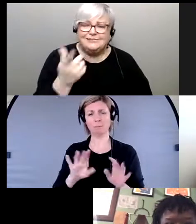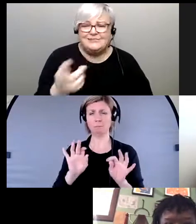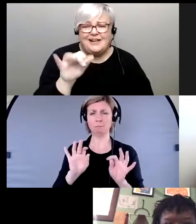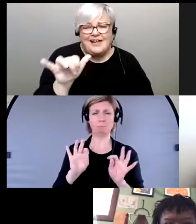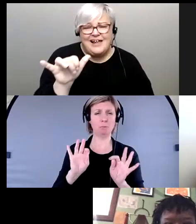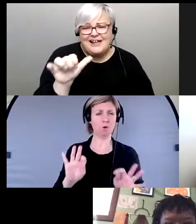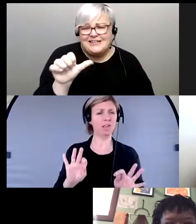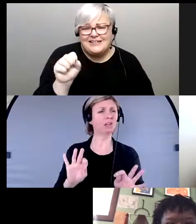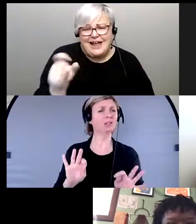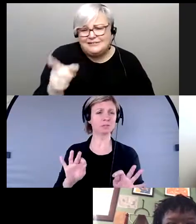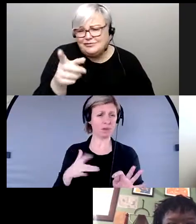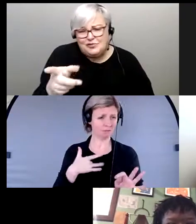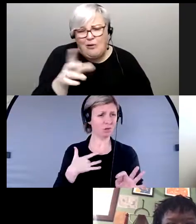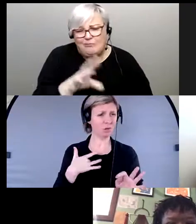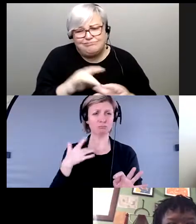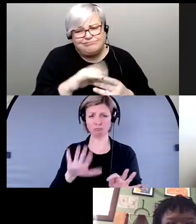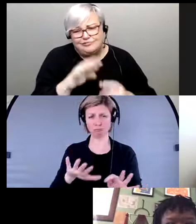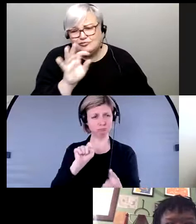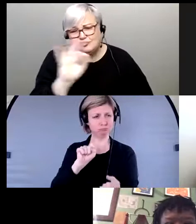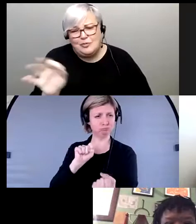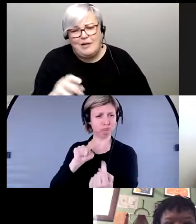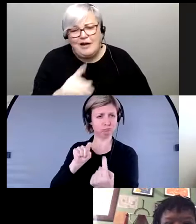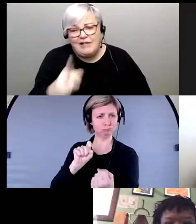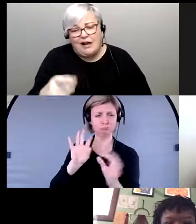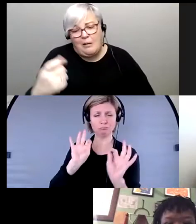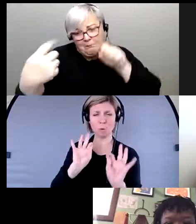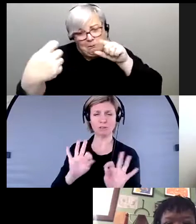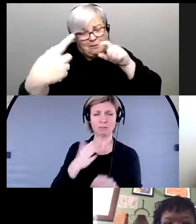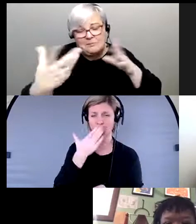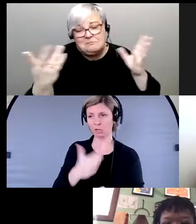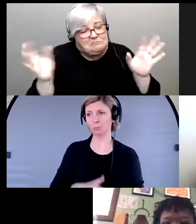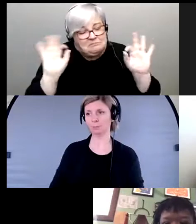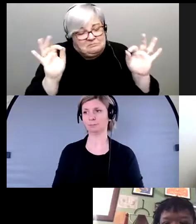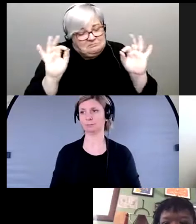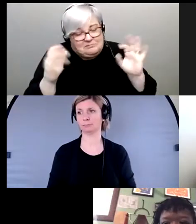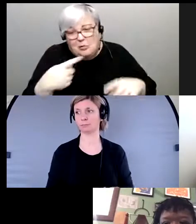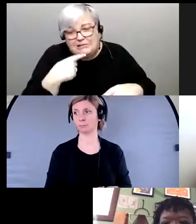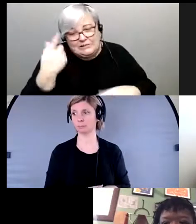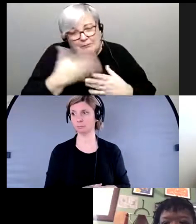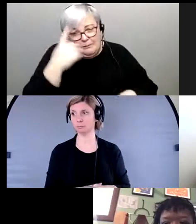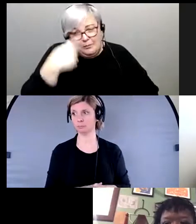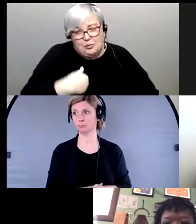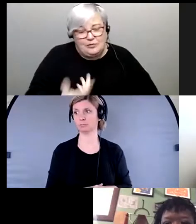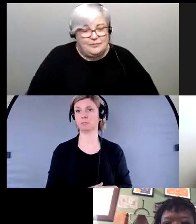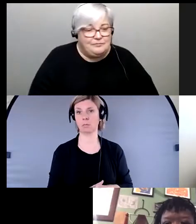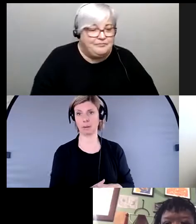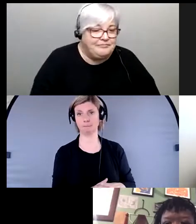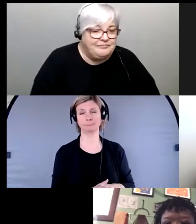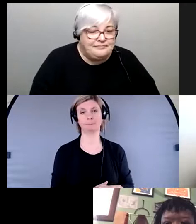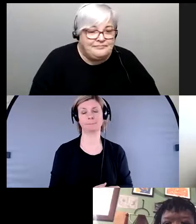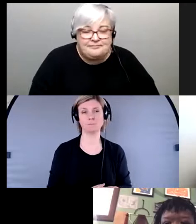vous avez dit était génial vous avez dit ce qu'on pensait donc merci merci beaucoup c'est incroyable je pense que